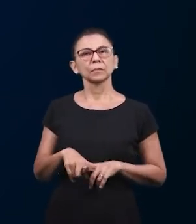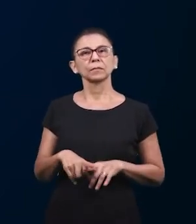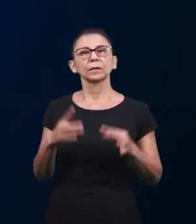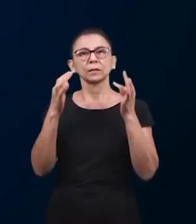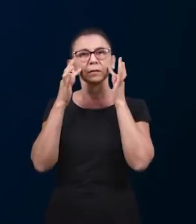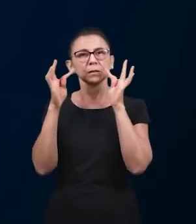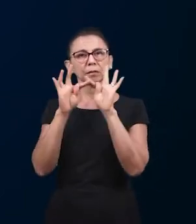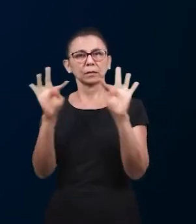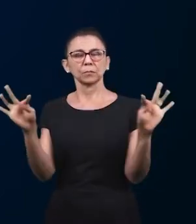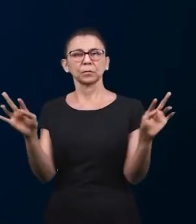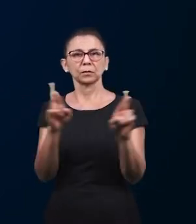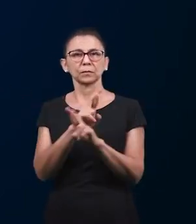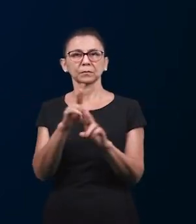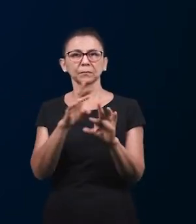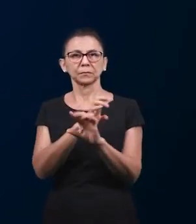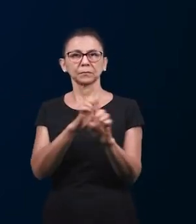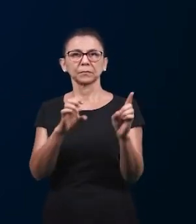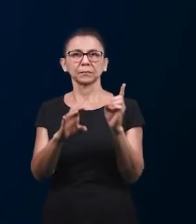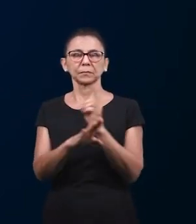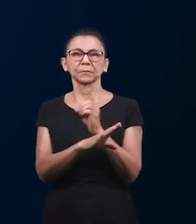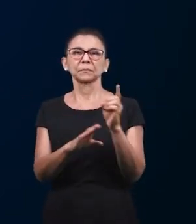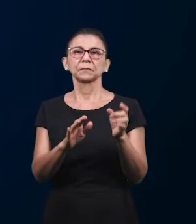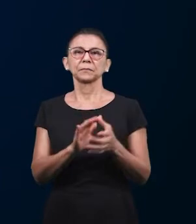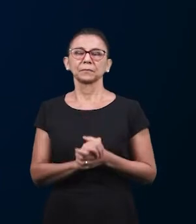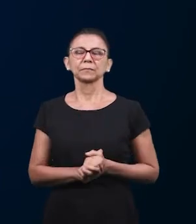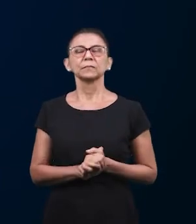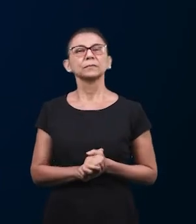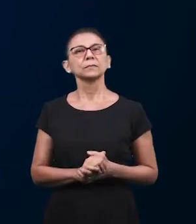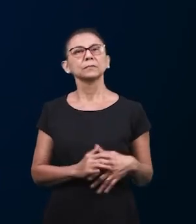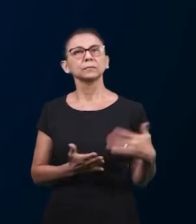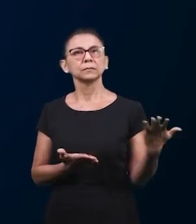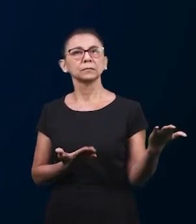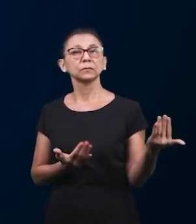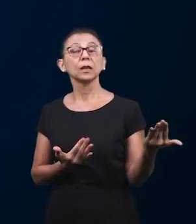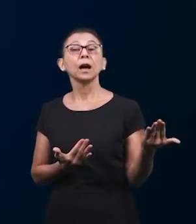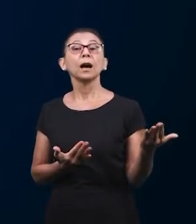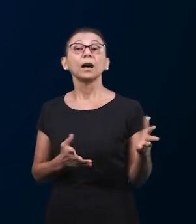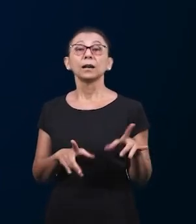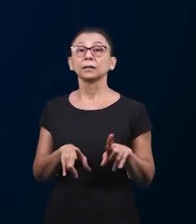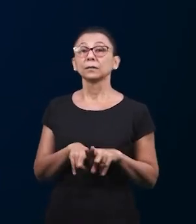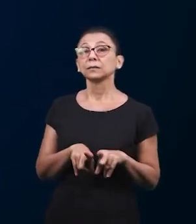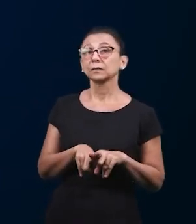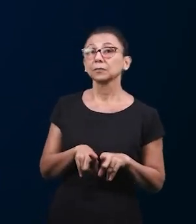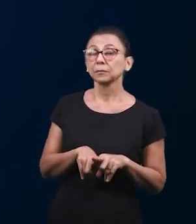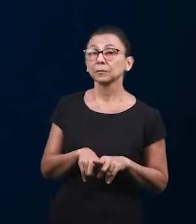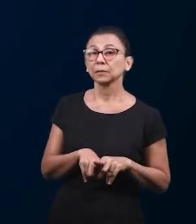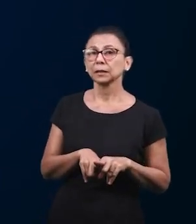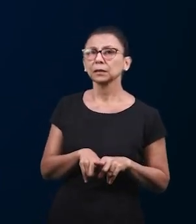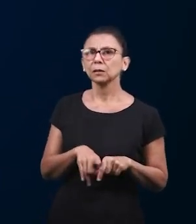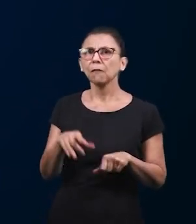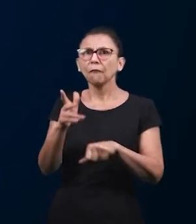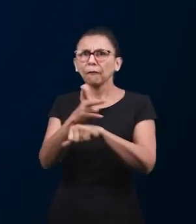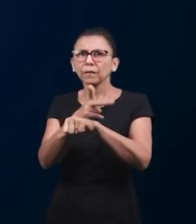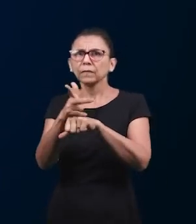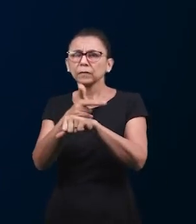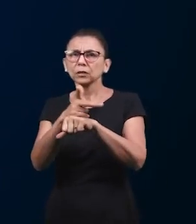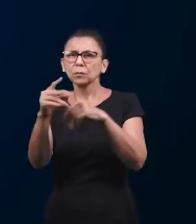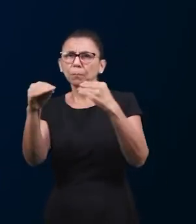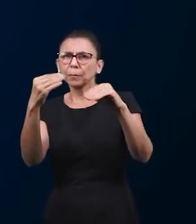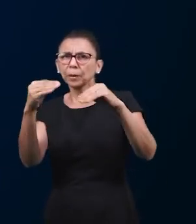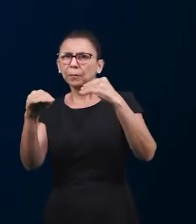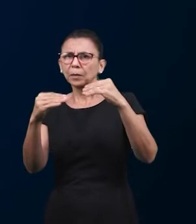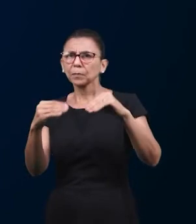свидетельством о воскресной труде и воскресной работы школы среди молодежи и мы